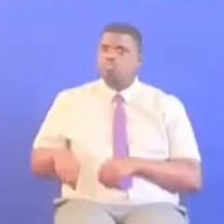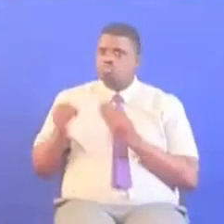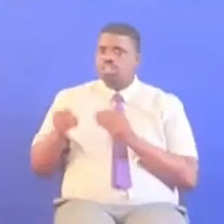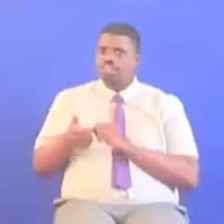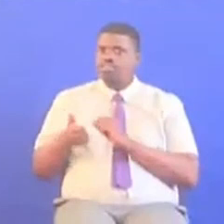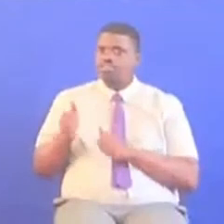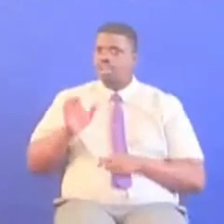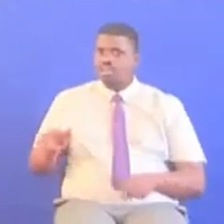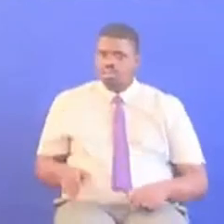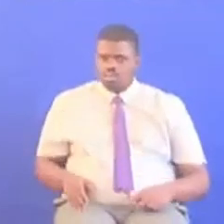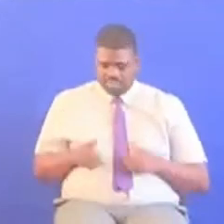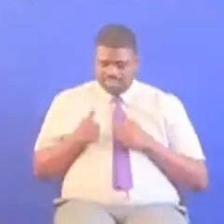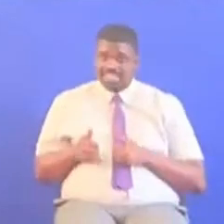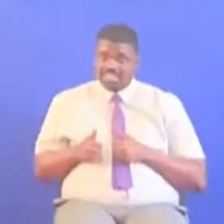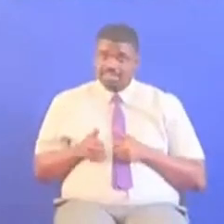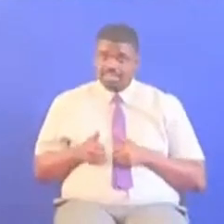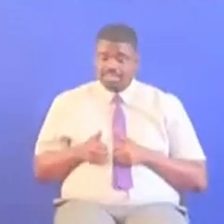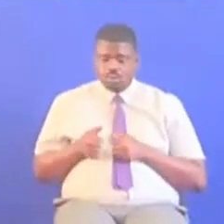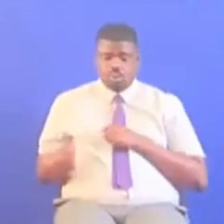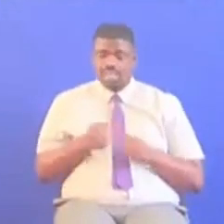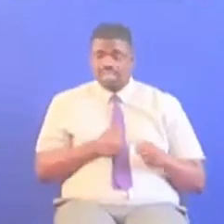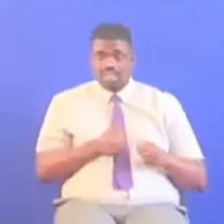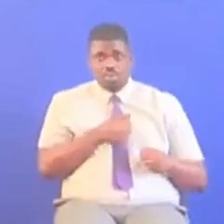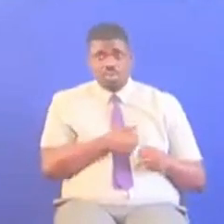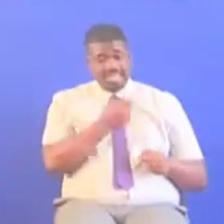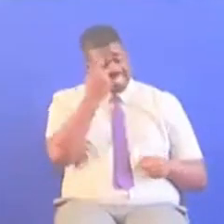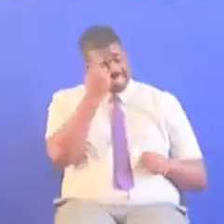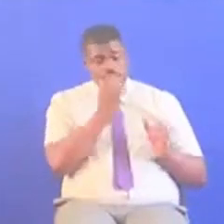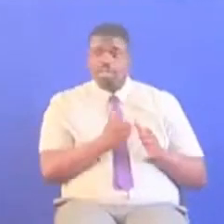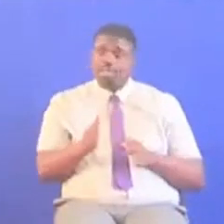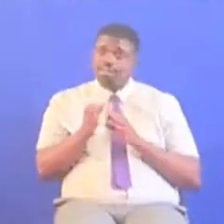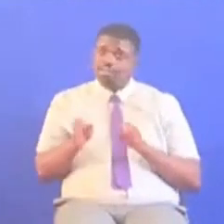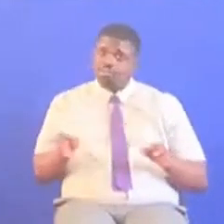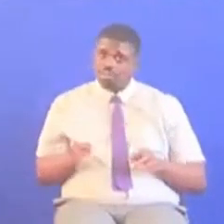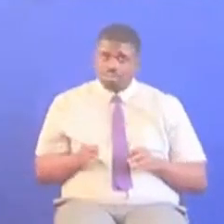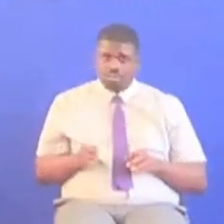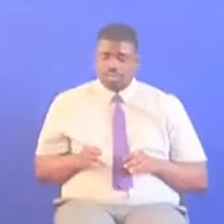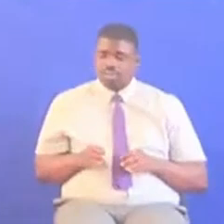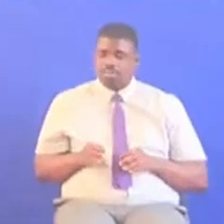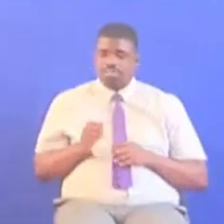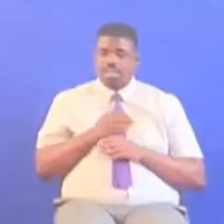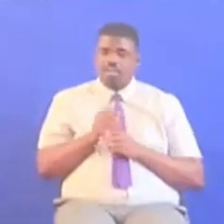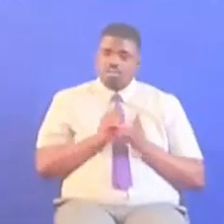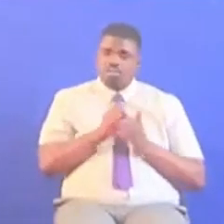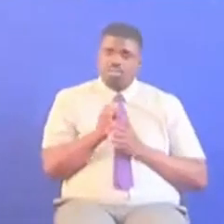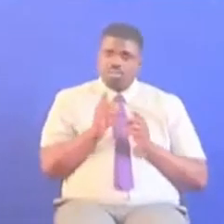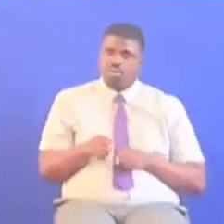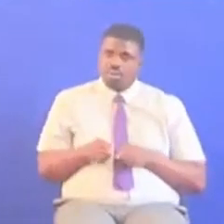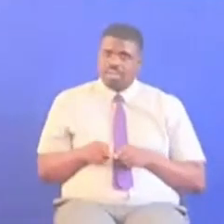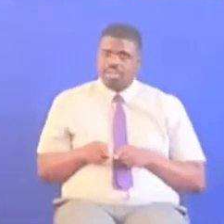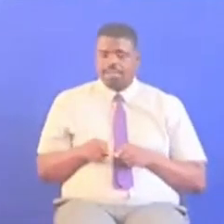Nilitegemea watendaji wenye akiri yenye kupanga bizuri Wangewaza badaya kwa fukuzo wa machinga Wawe angalao na